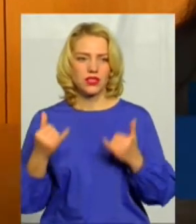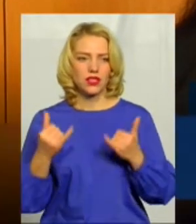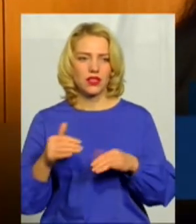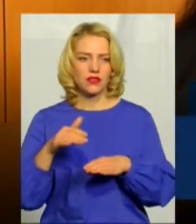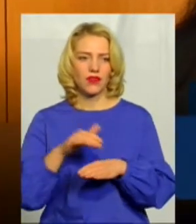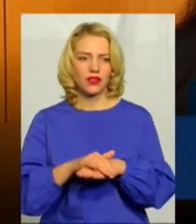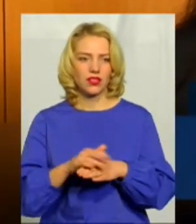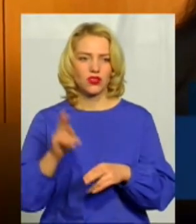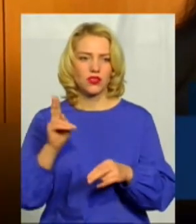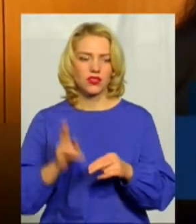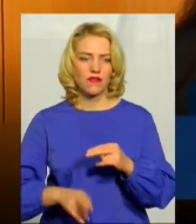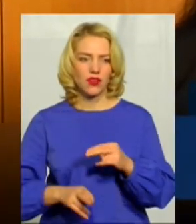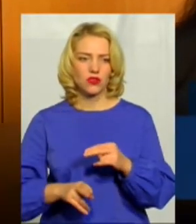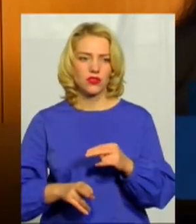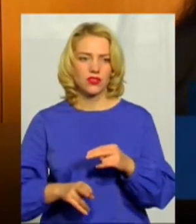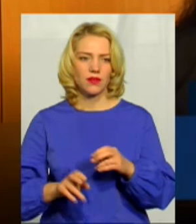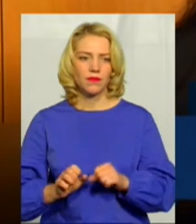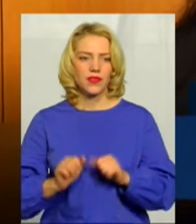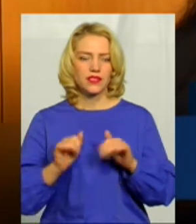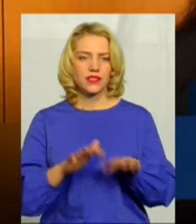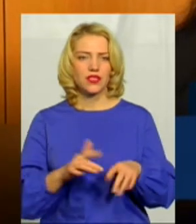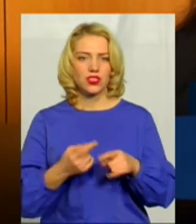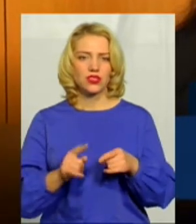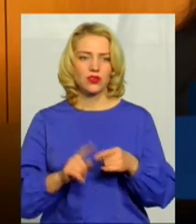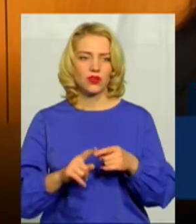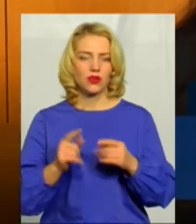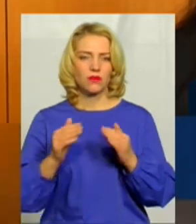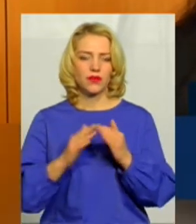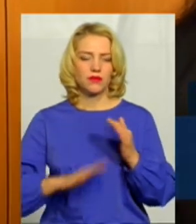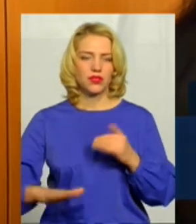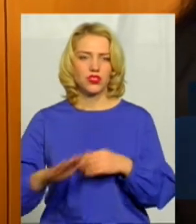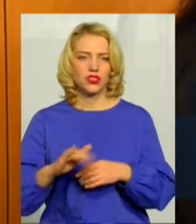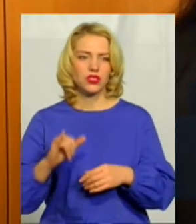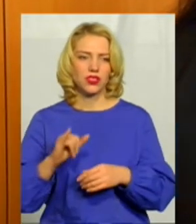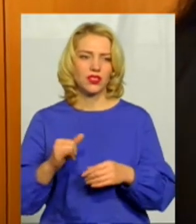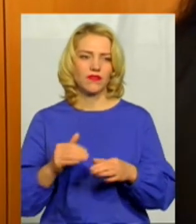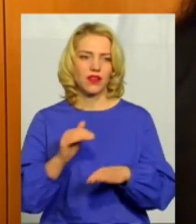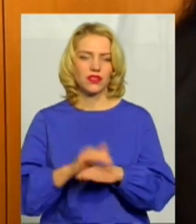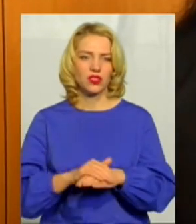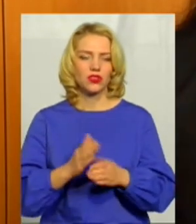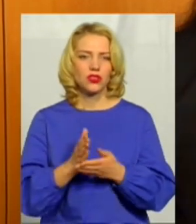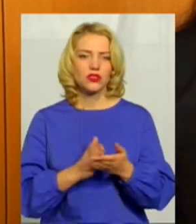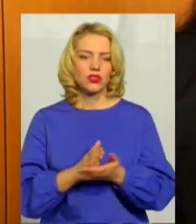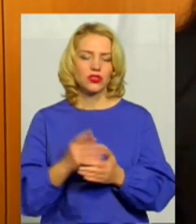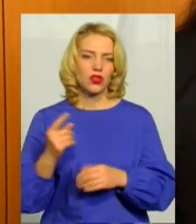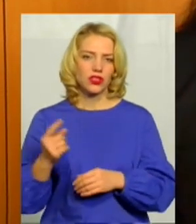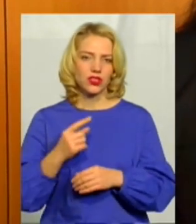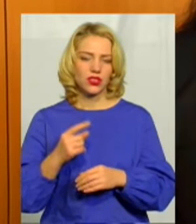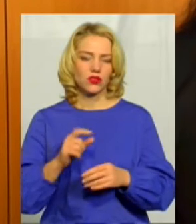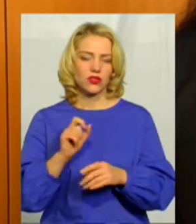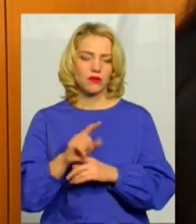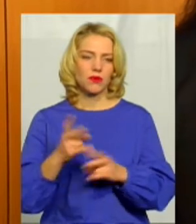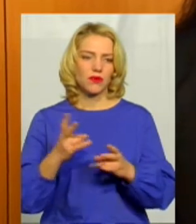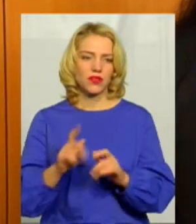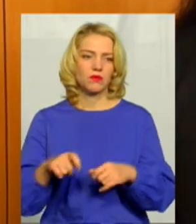завершується здача даного приміщення і фактично служба єдиного замовника має передати